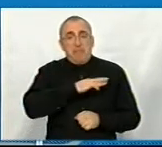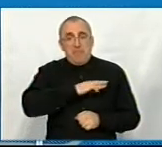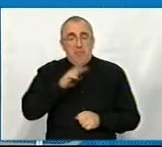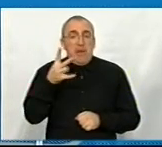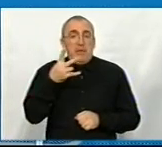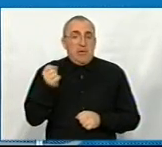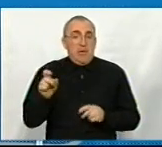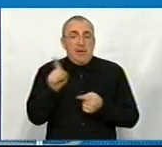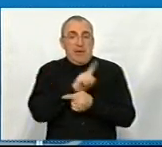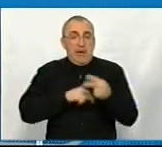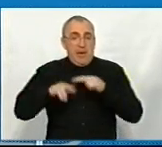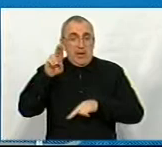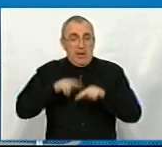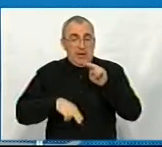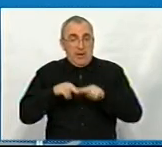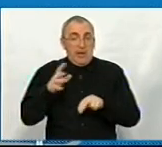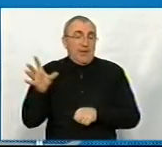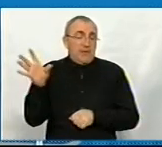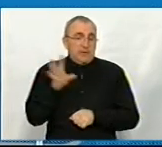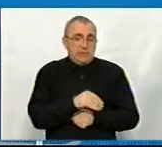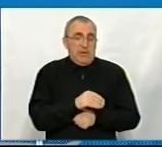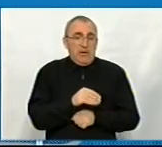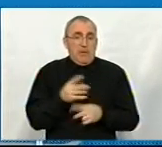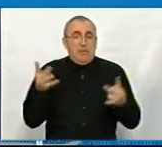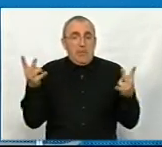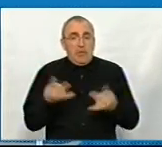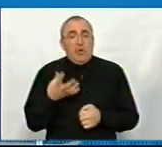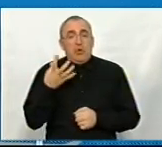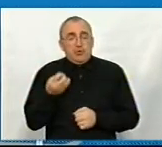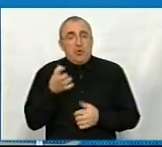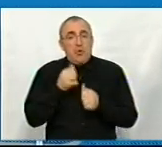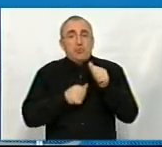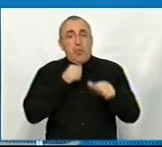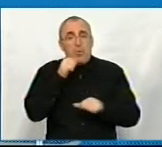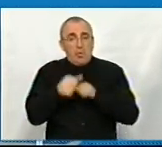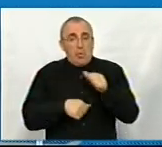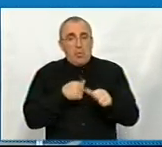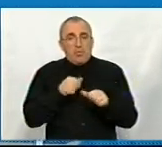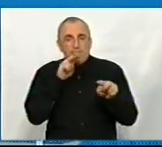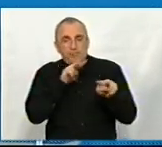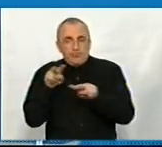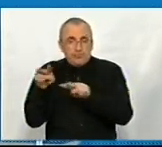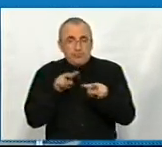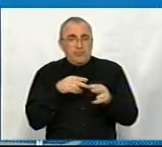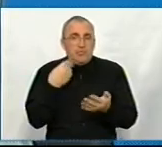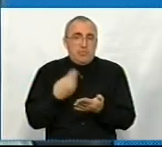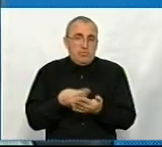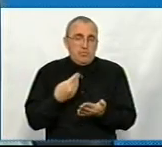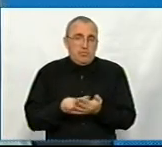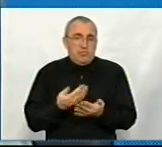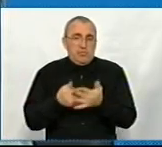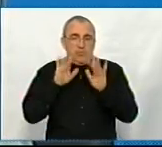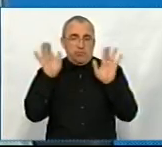на реконструкцію, і потім це все потрібно іще кожного року утримувати. Тобто сума орієнтовно десь